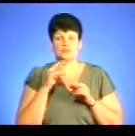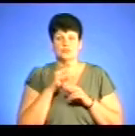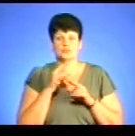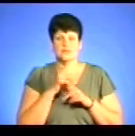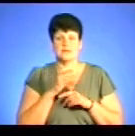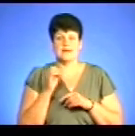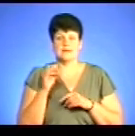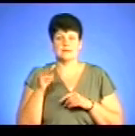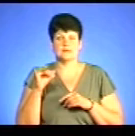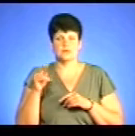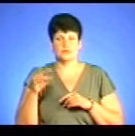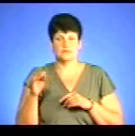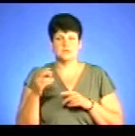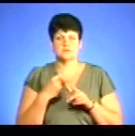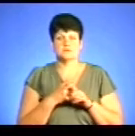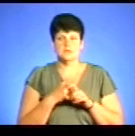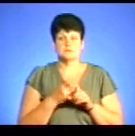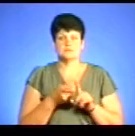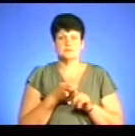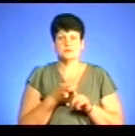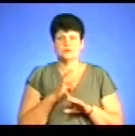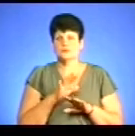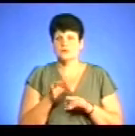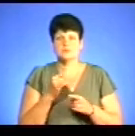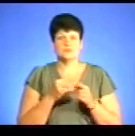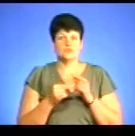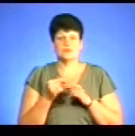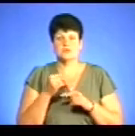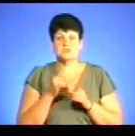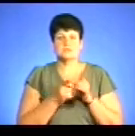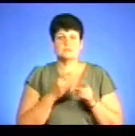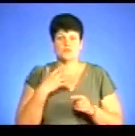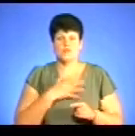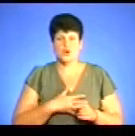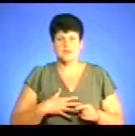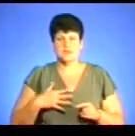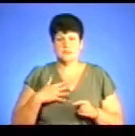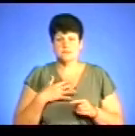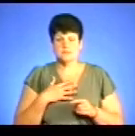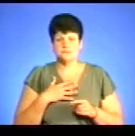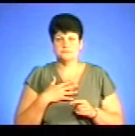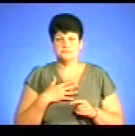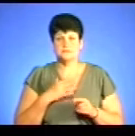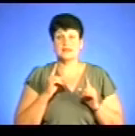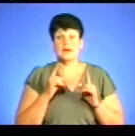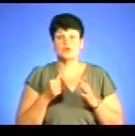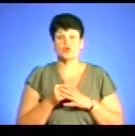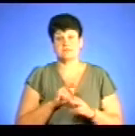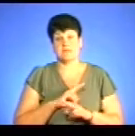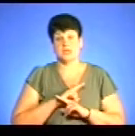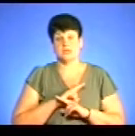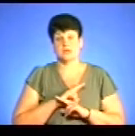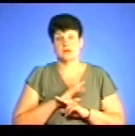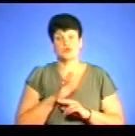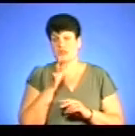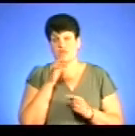спиртом. Воно призводить до незворотніх змін в організмі, тобто, навіть до смерті, якщо